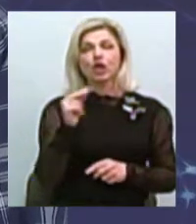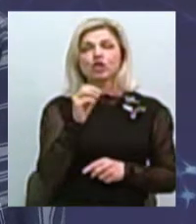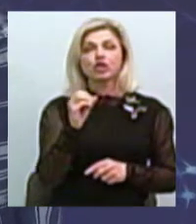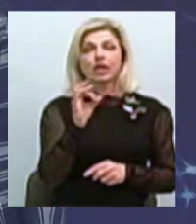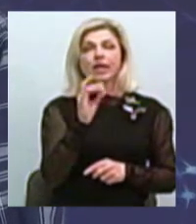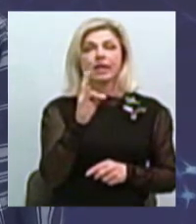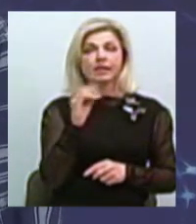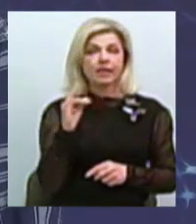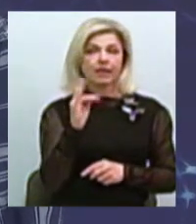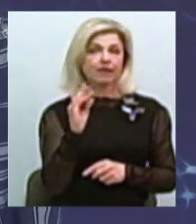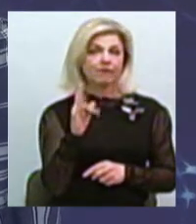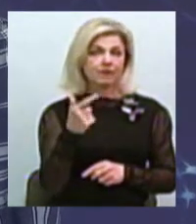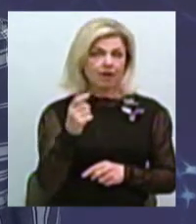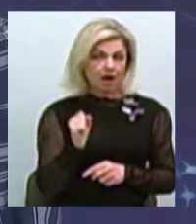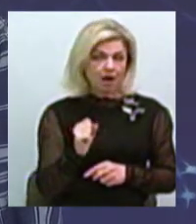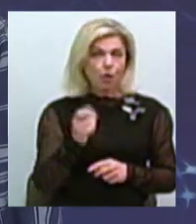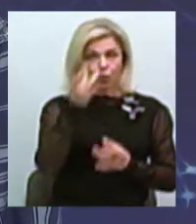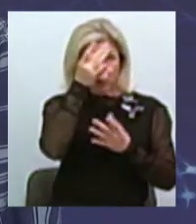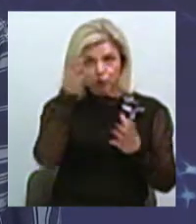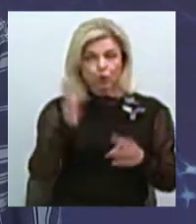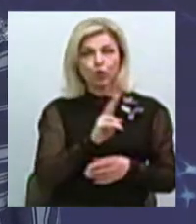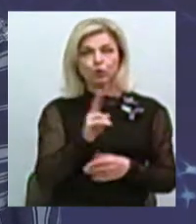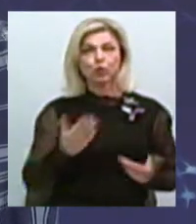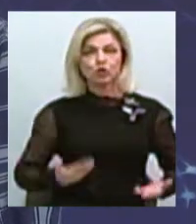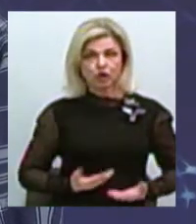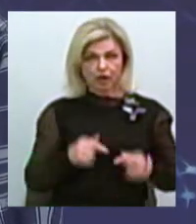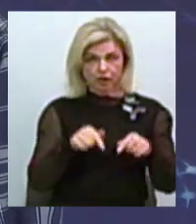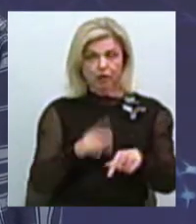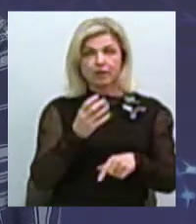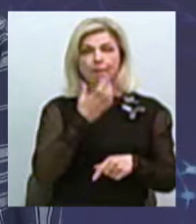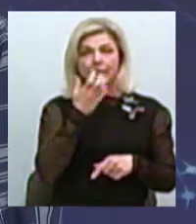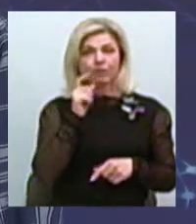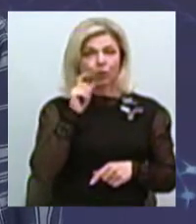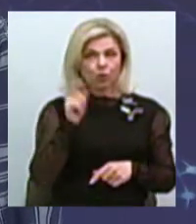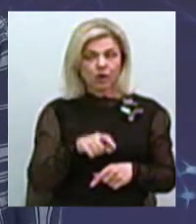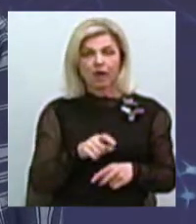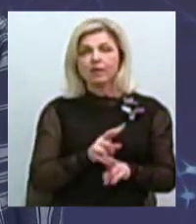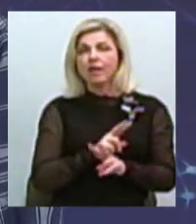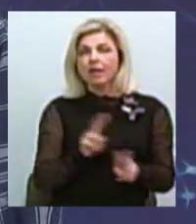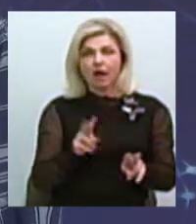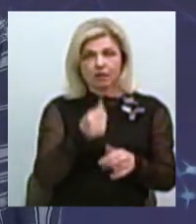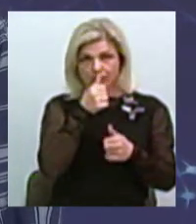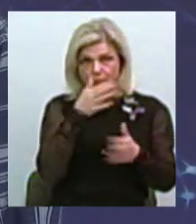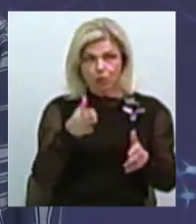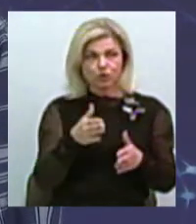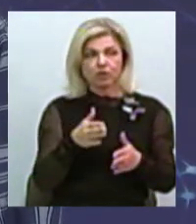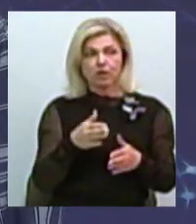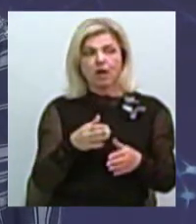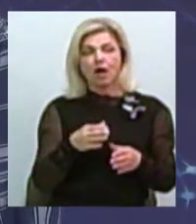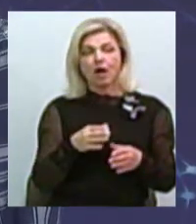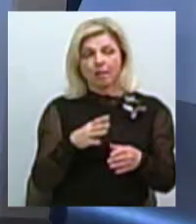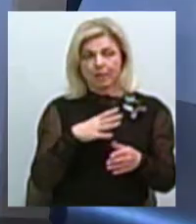носії черніхівської культури, які мешкали у нас на півдні України, ні в якому разі не можемо вважати слов'янами.